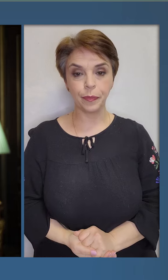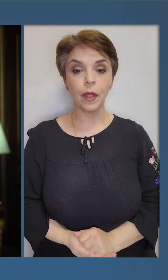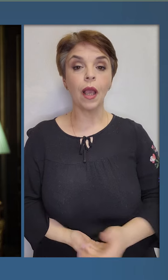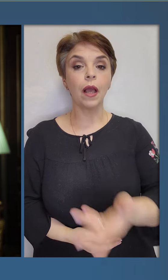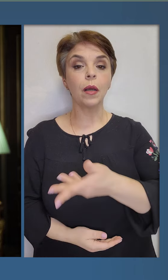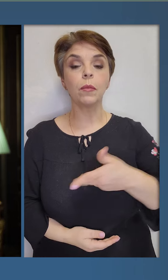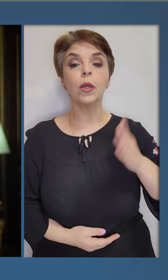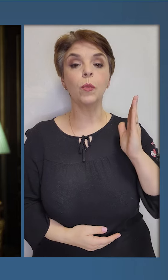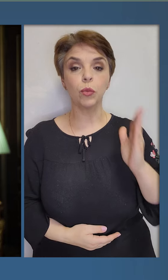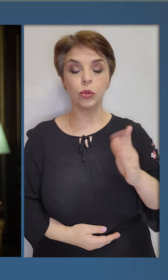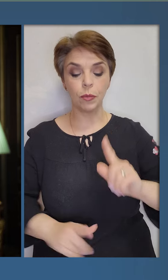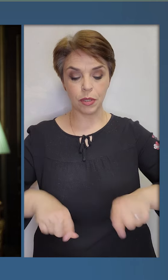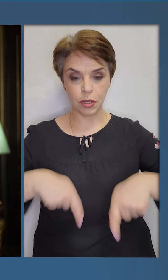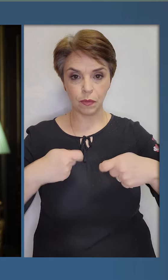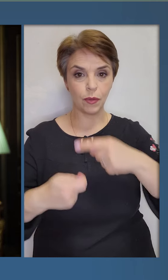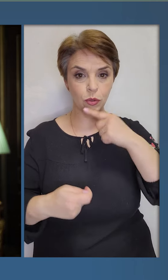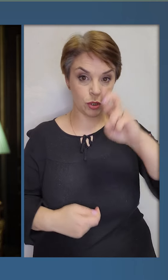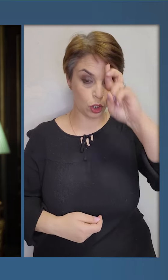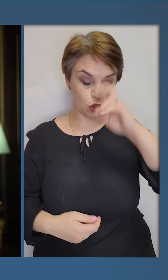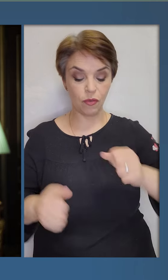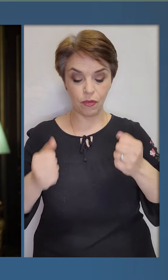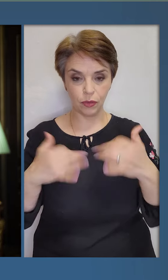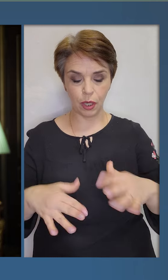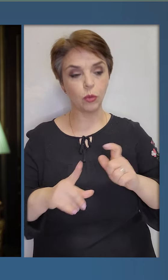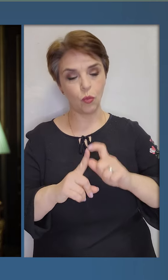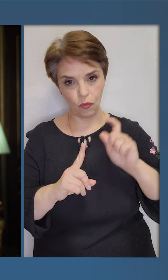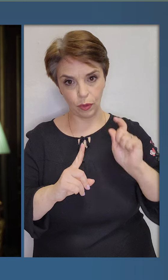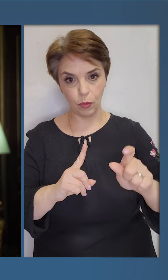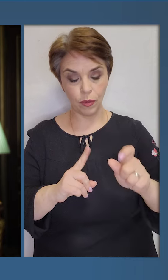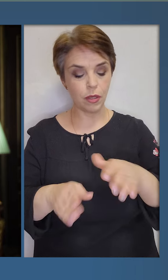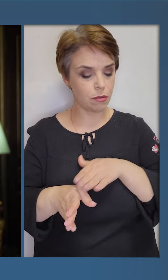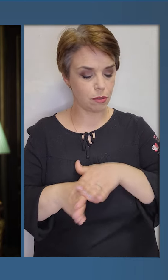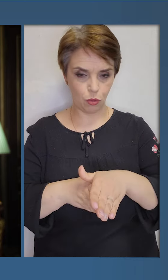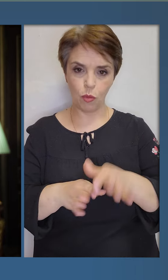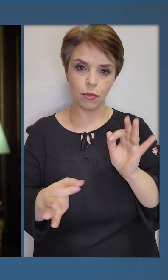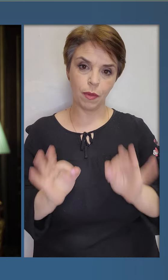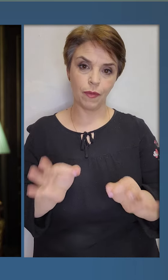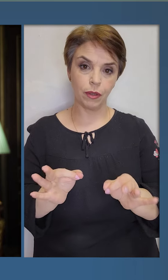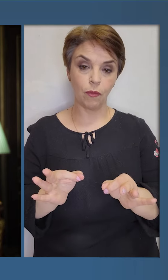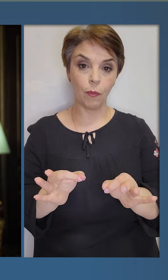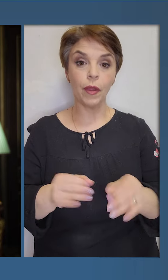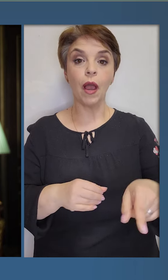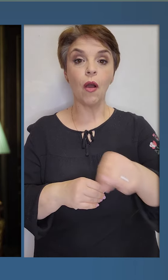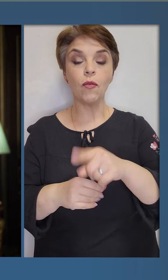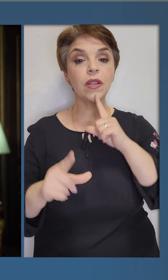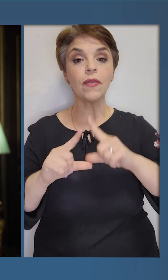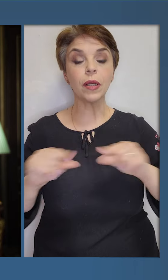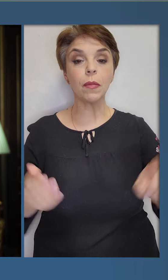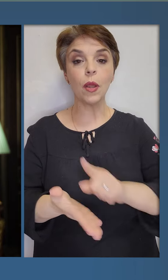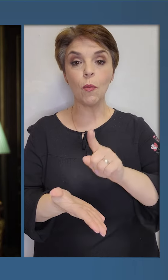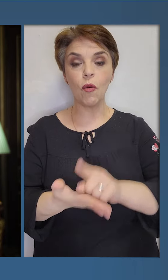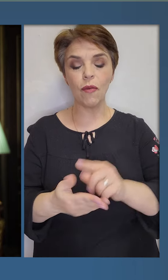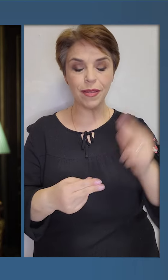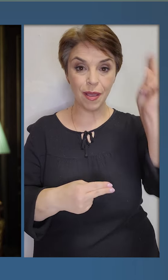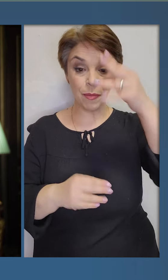І ми будемо завдавати російській державі втрат у відповідь. Цілком справедливо. Вони у Кремлі